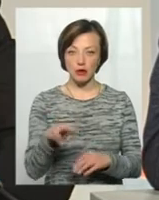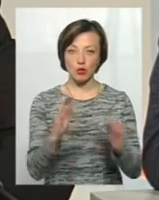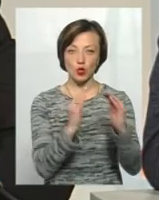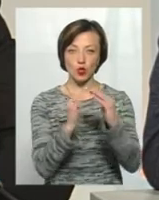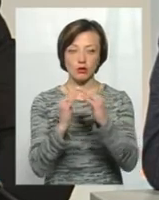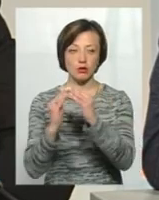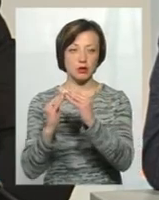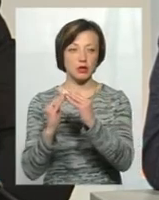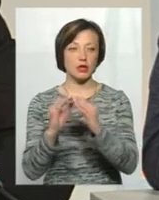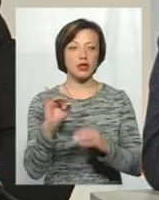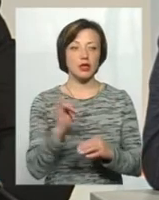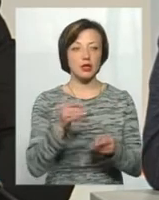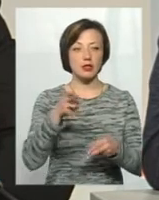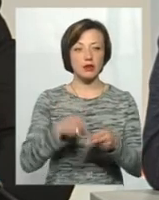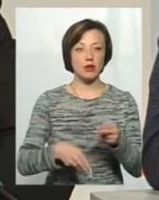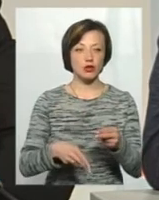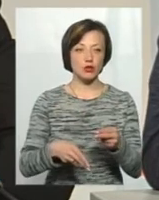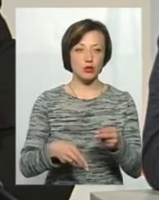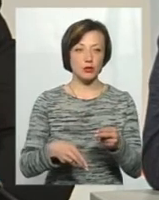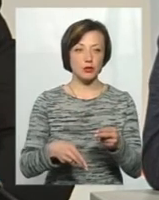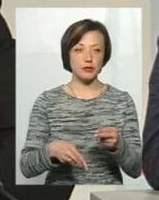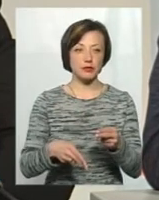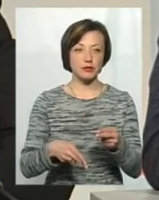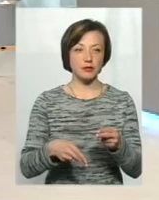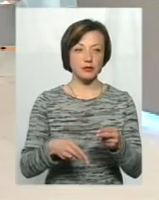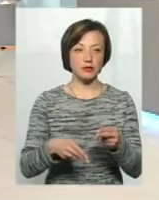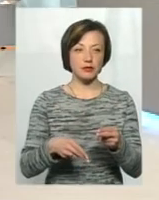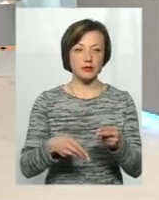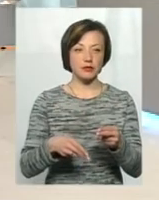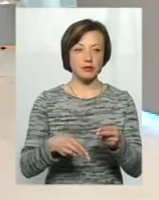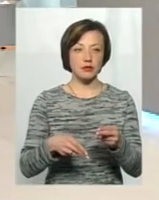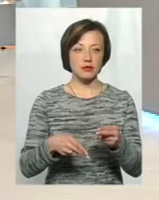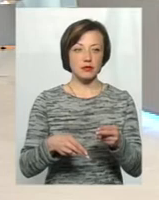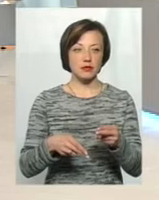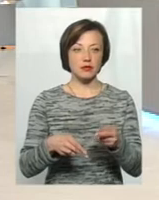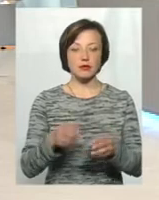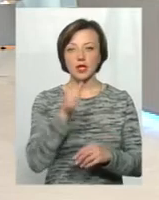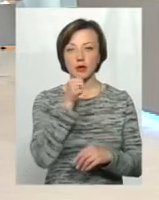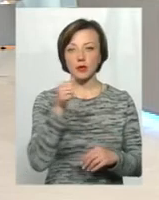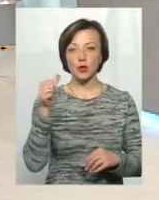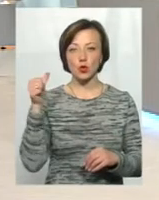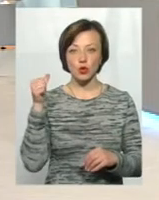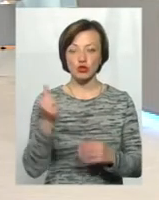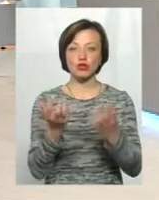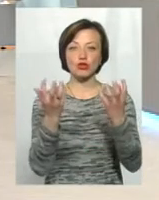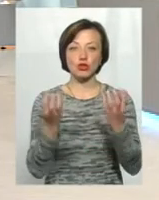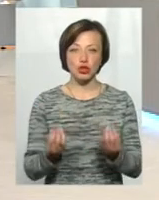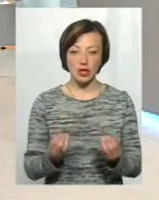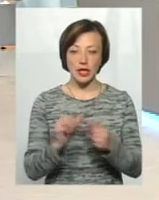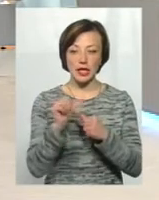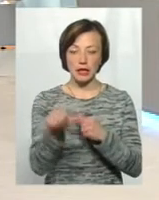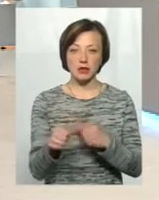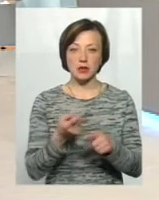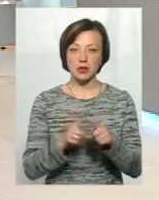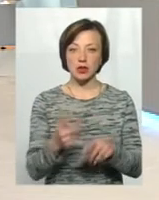І завершуємо з минулорічних, крім цих